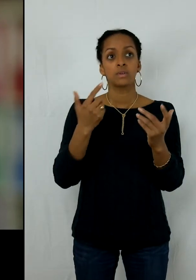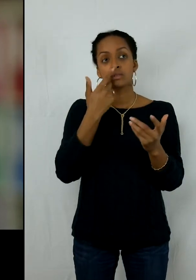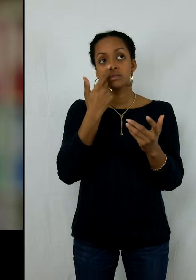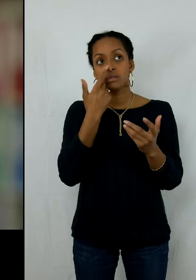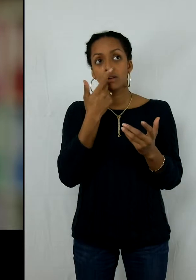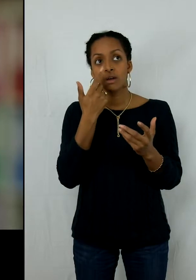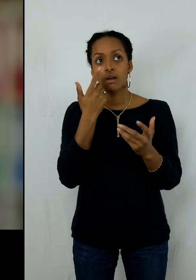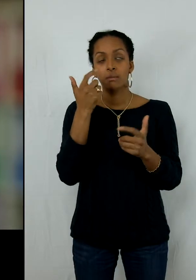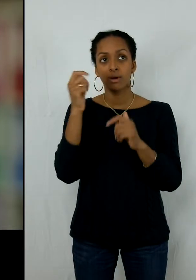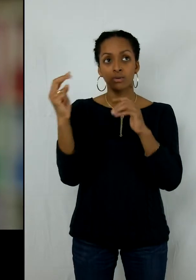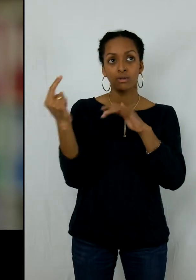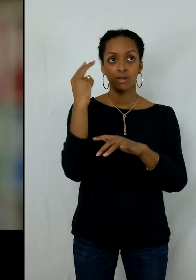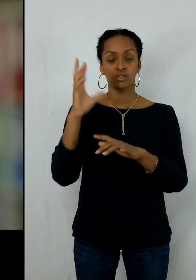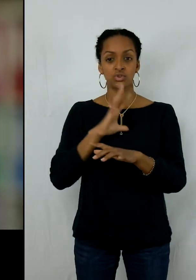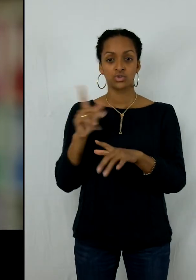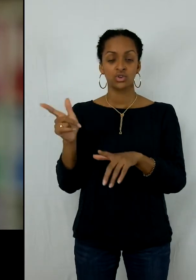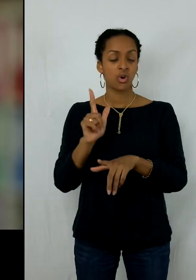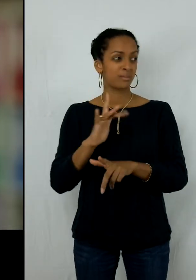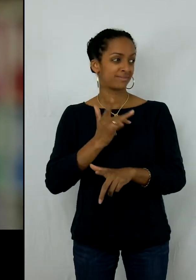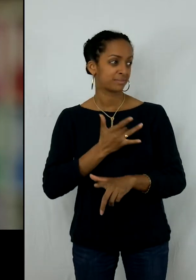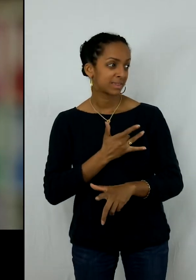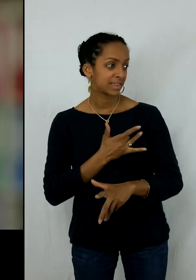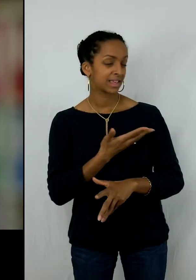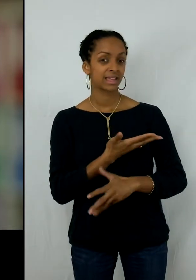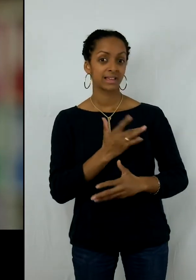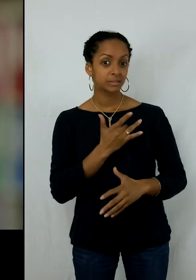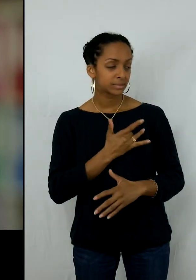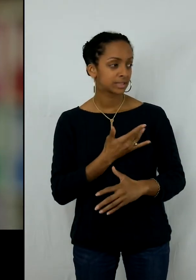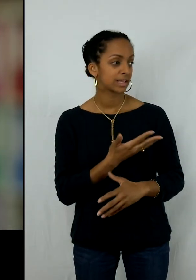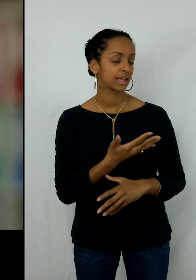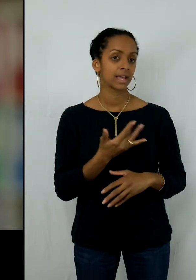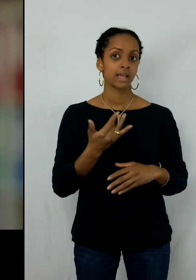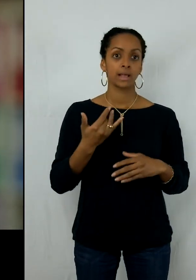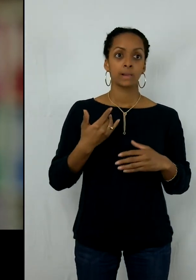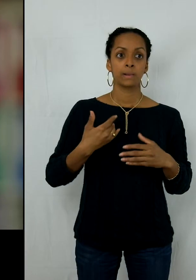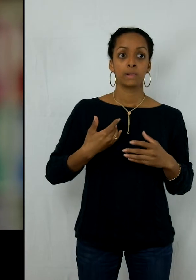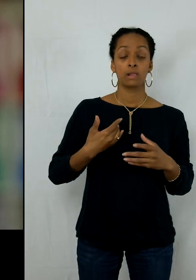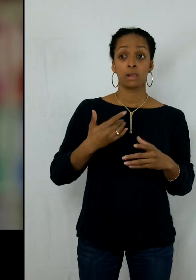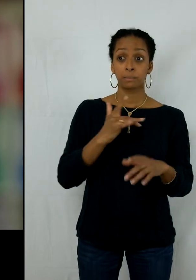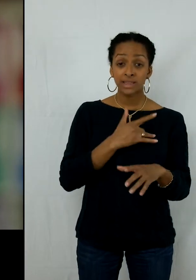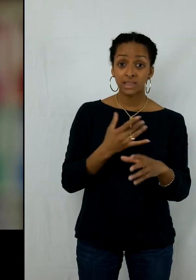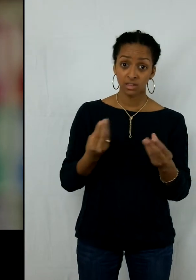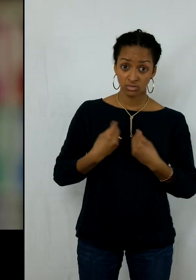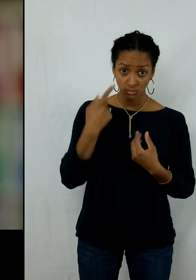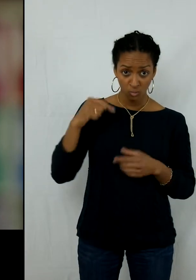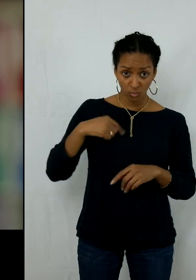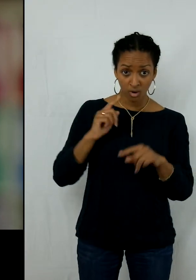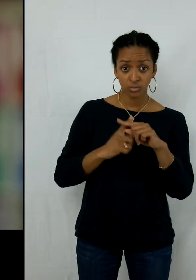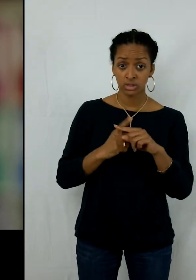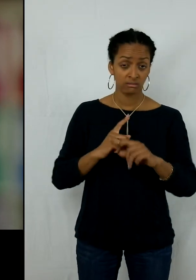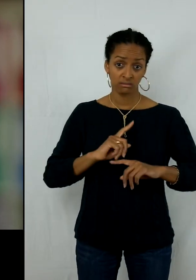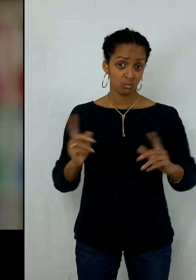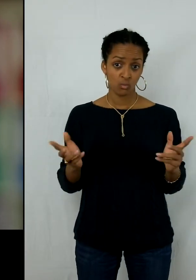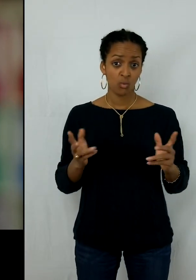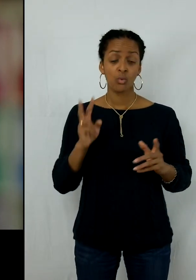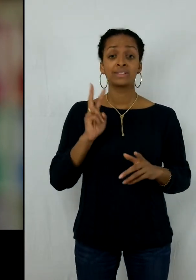que... Je ne pense pas que ce soit une bonne chose, en fait, pour... Enfin, même si au départ, ça part d'une bonne intention, je ne pense pas que ce soit une bonne